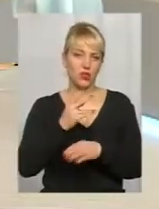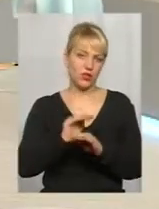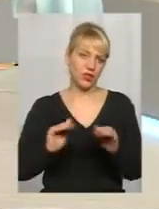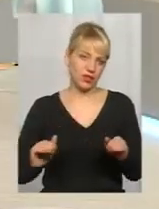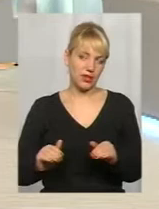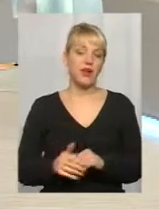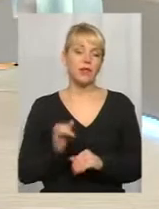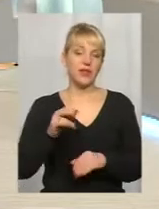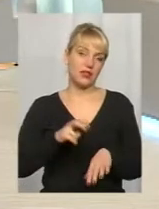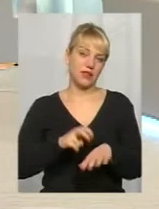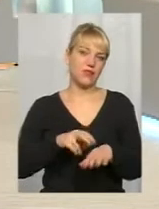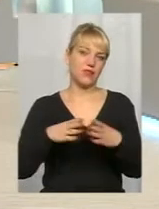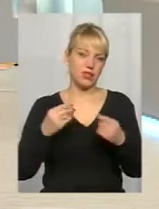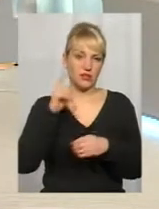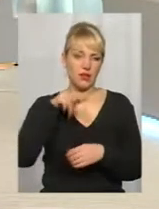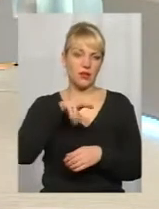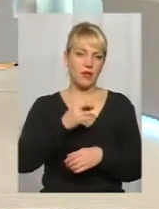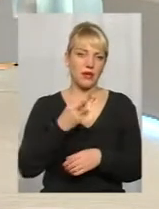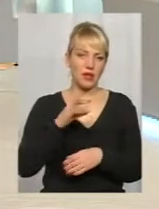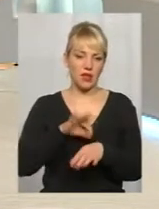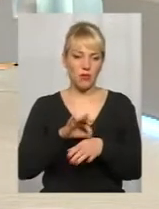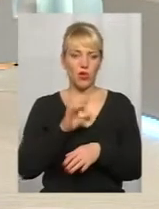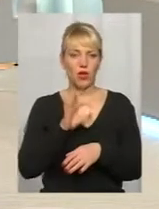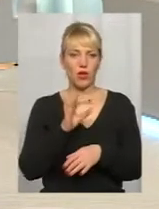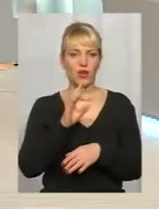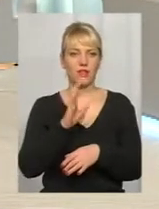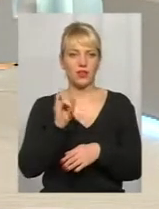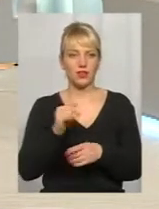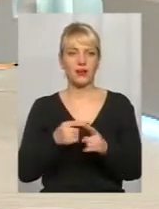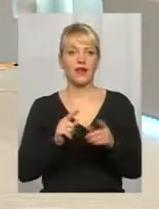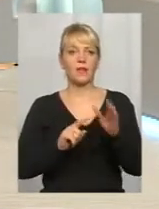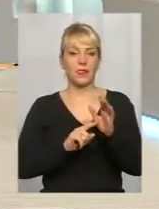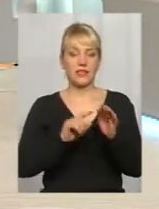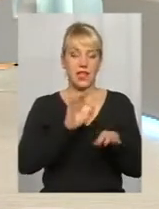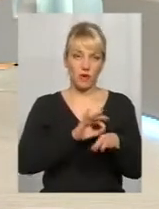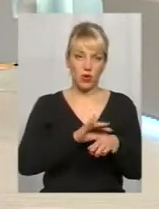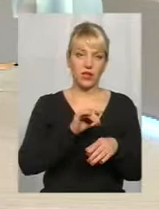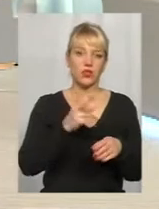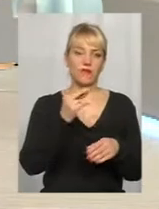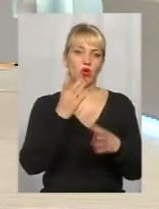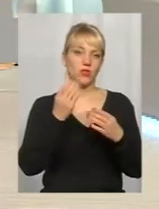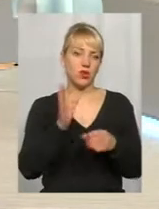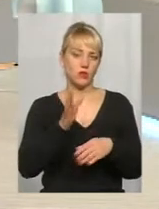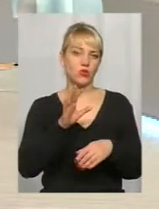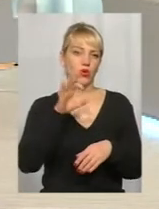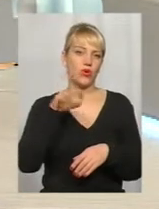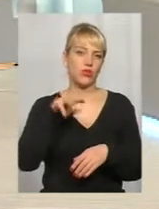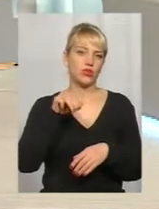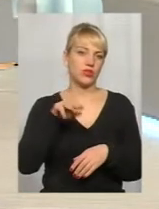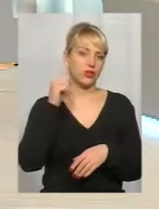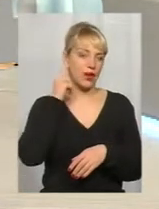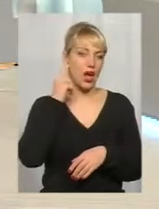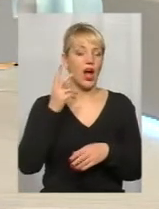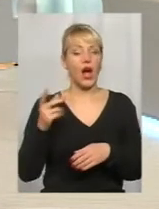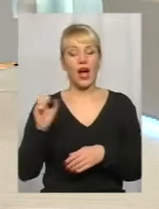семейний врач знає, що Петенька заболеє у РВІ, і на 2-й день у нього начнётся атид. А, допустим, Дашенька заболеє у РВІ, і все буде